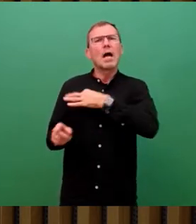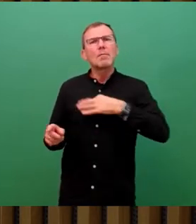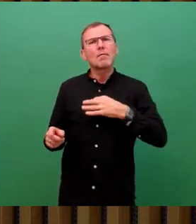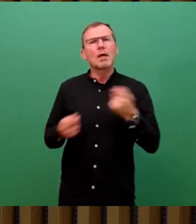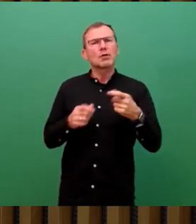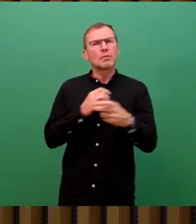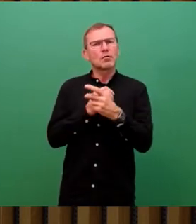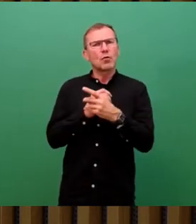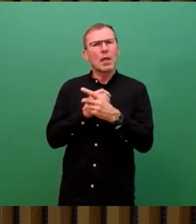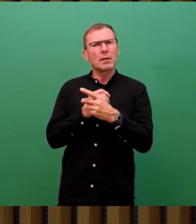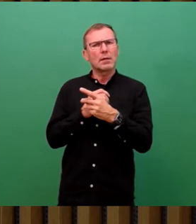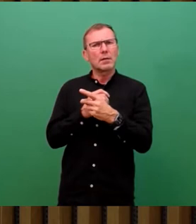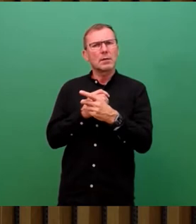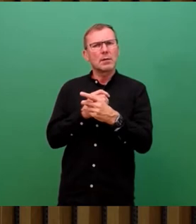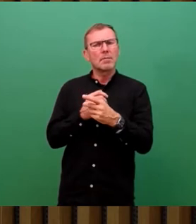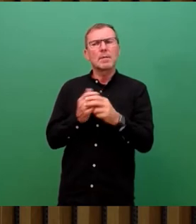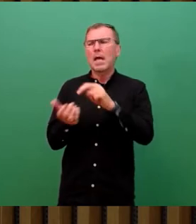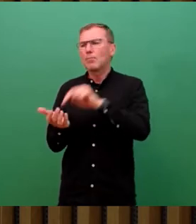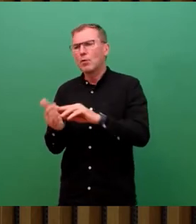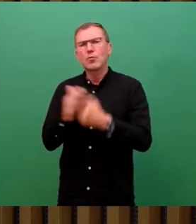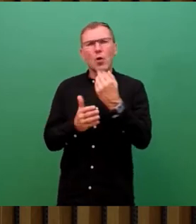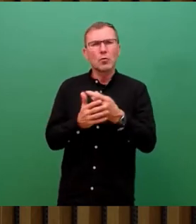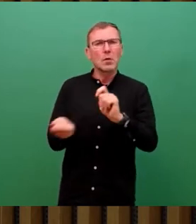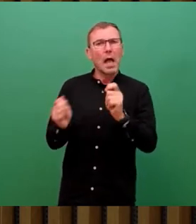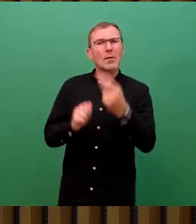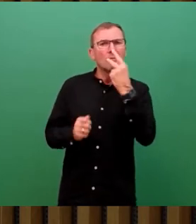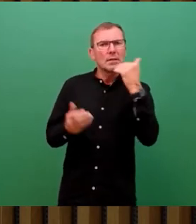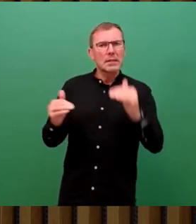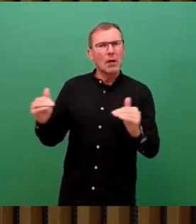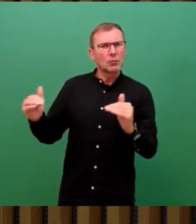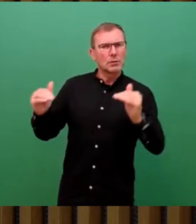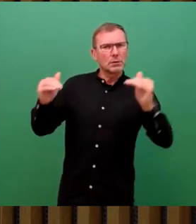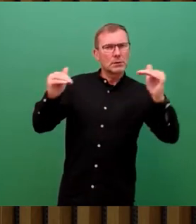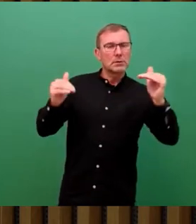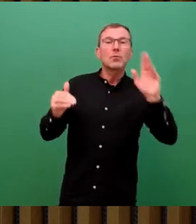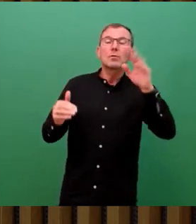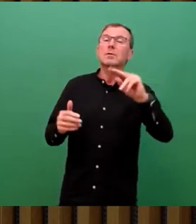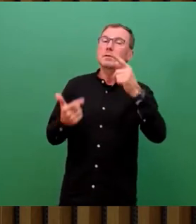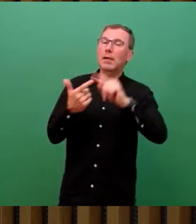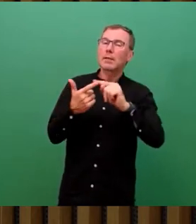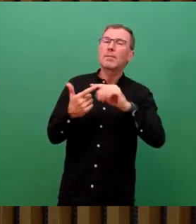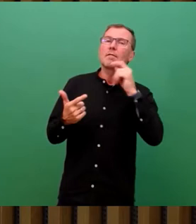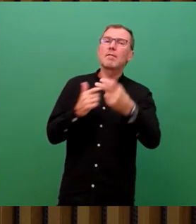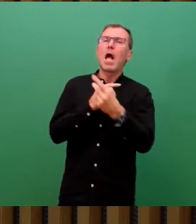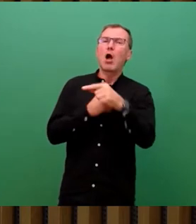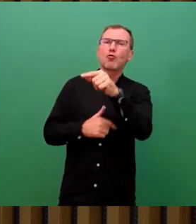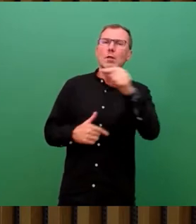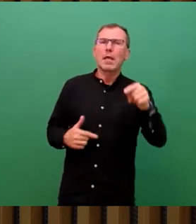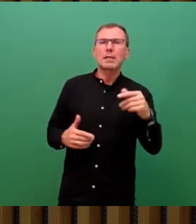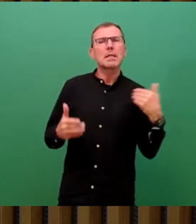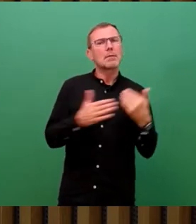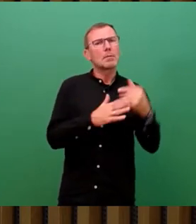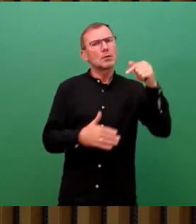getrennt in Bestands und Neukunden verändern? Zweitens. Wie viele Kunden haben seit Juni 2021 bis heute